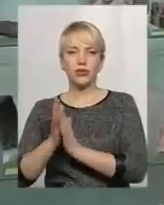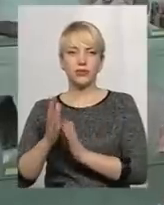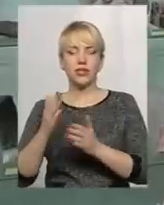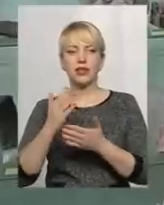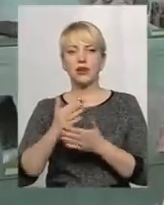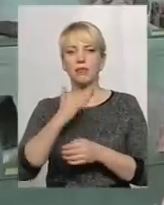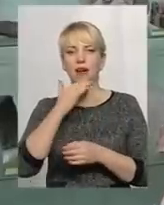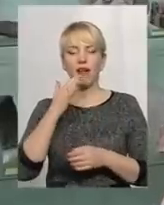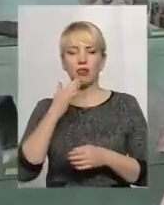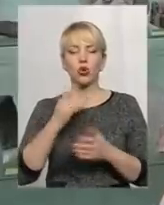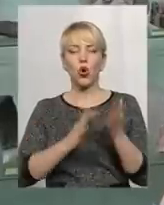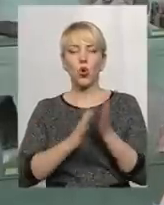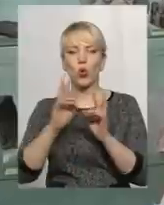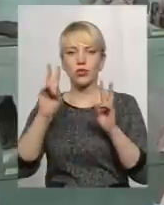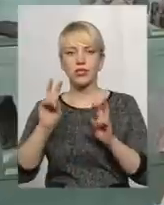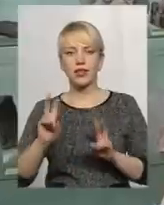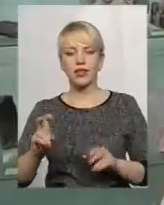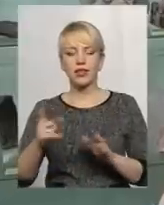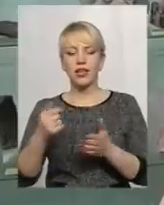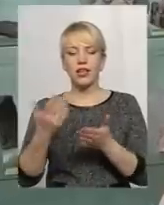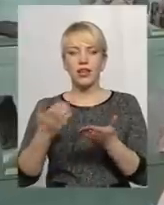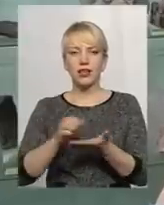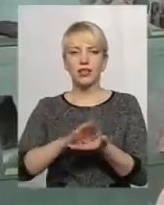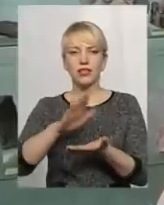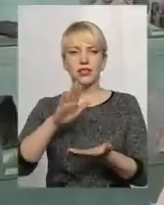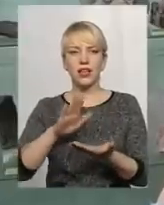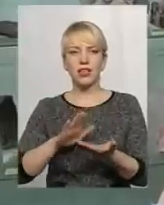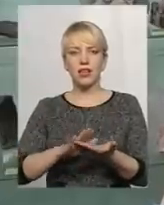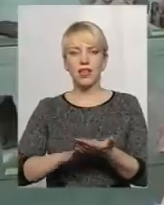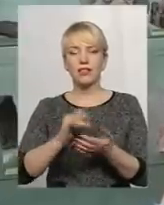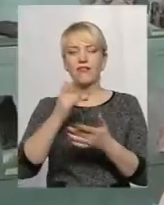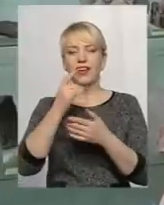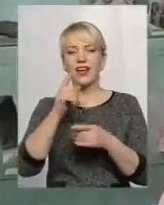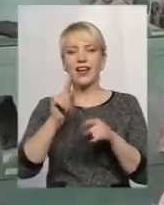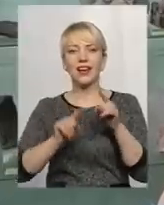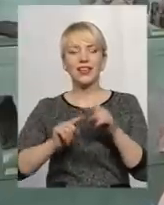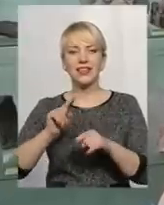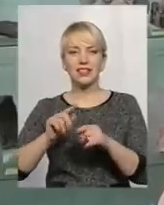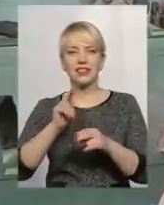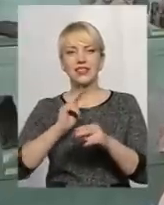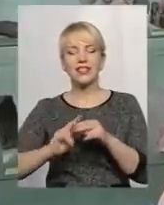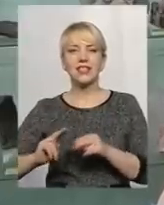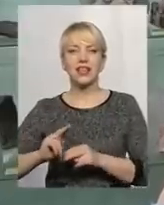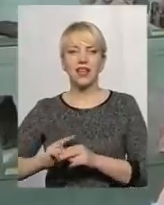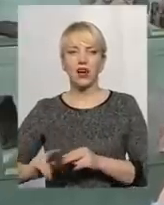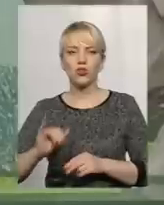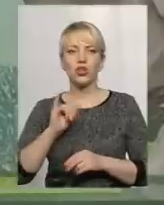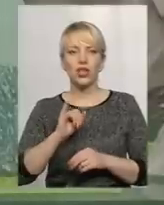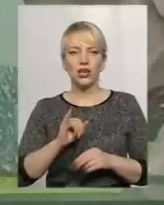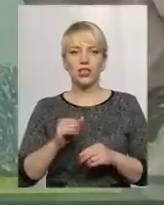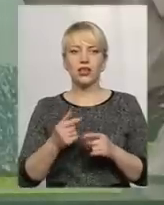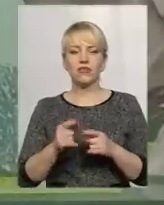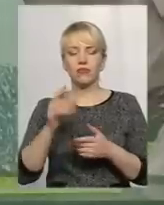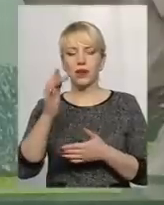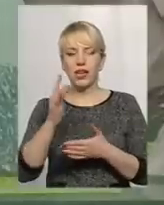суддених рослин. Із них занесені в переліки рідкісних зникаючих, біля 80 видів, і в